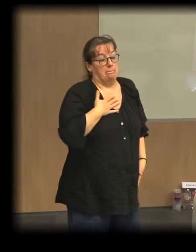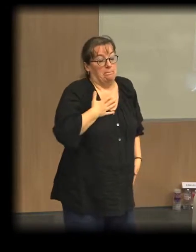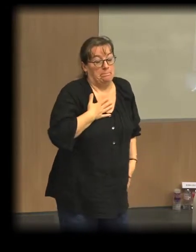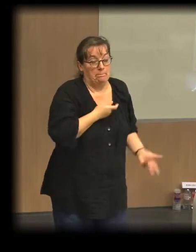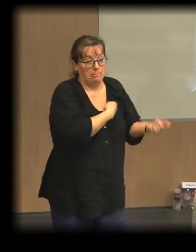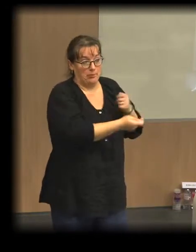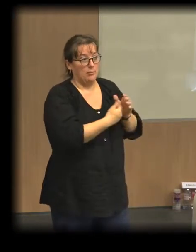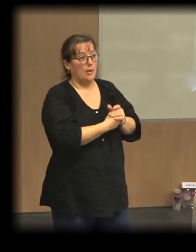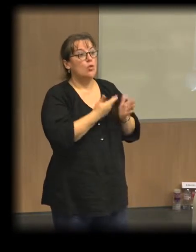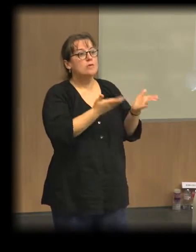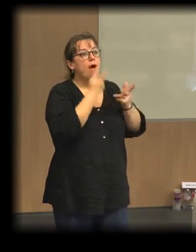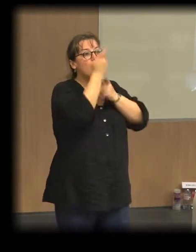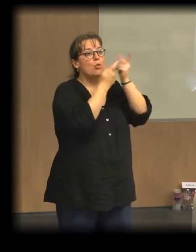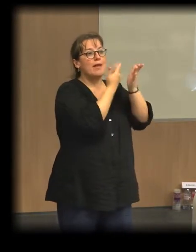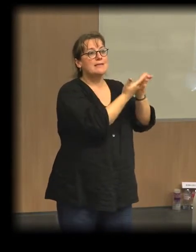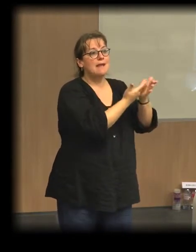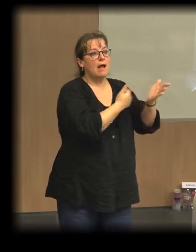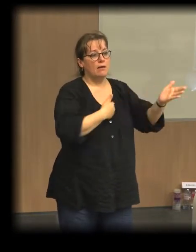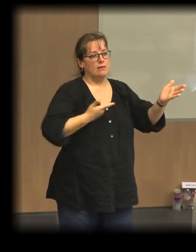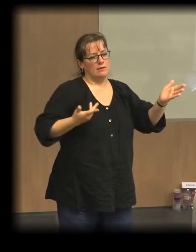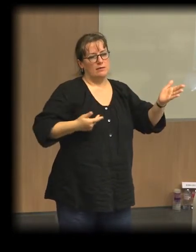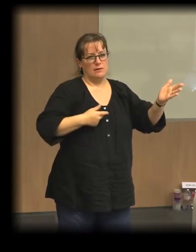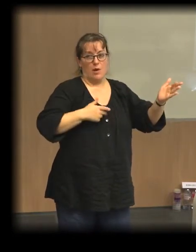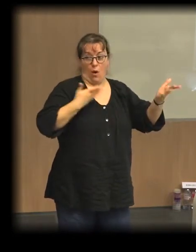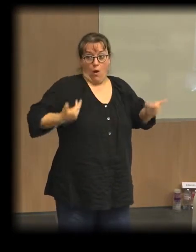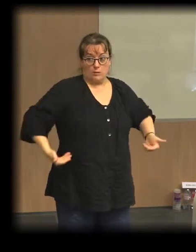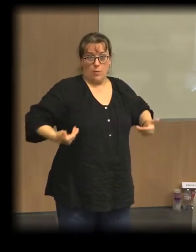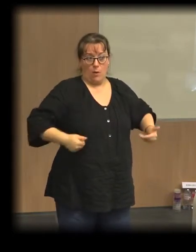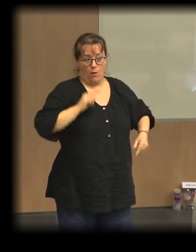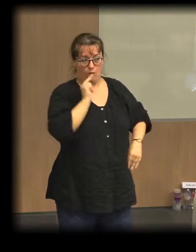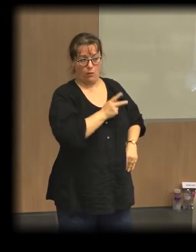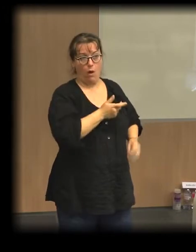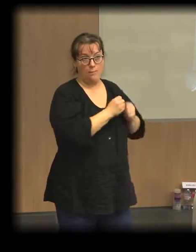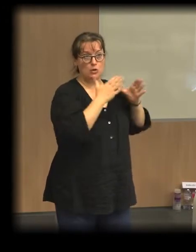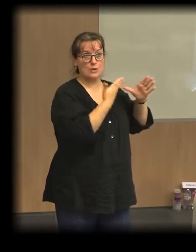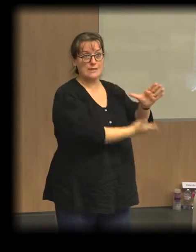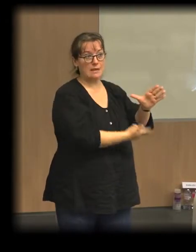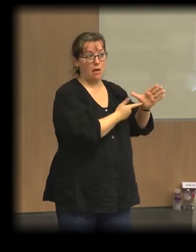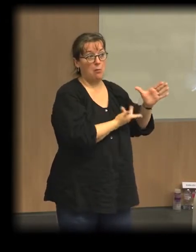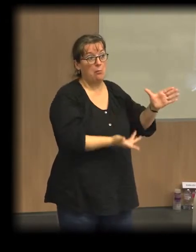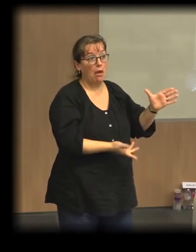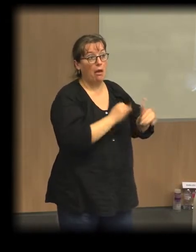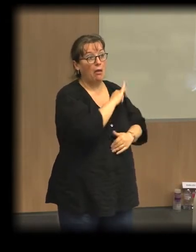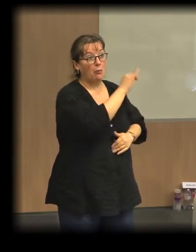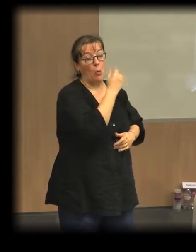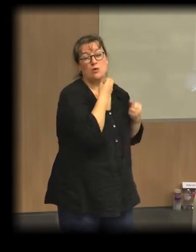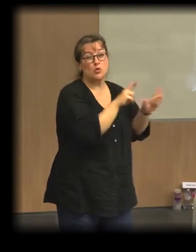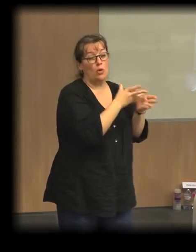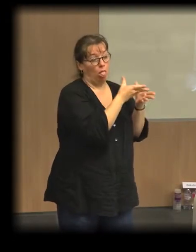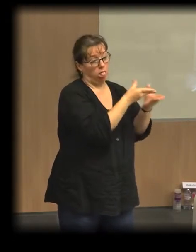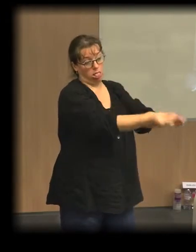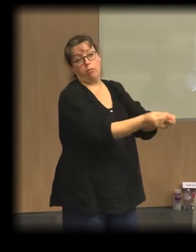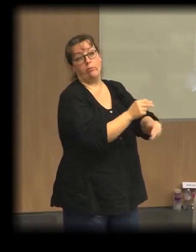s'essouffler considérablement parce qu'il est obnubilé par la crédibilité économique et que cette crédibilité économique